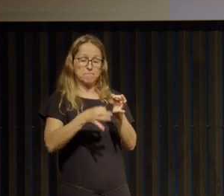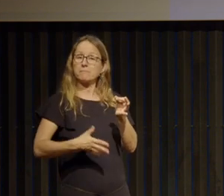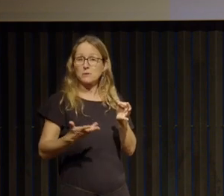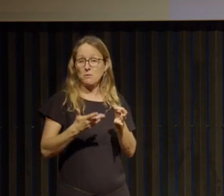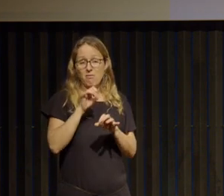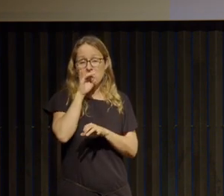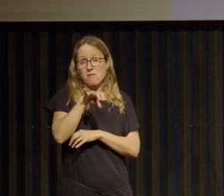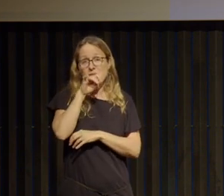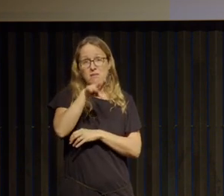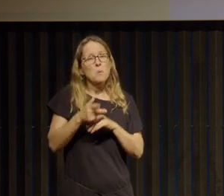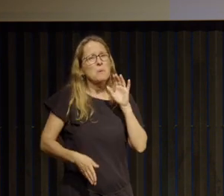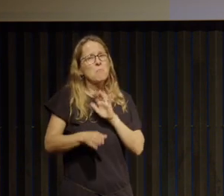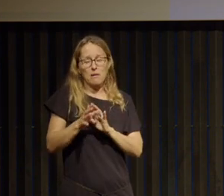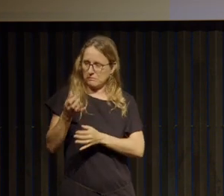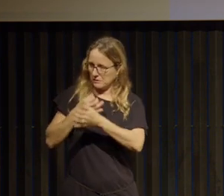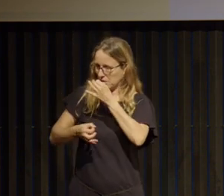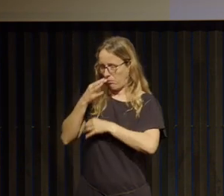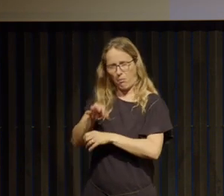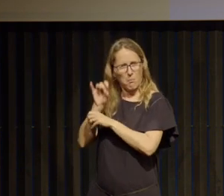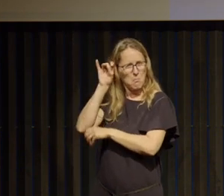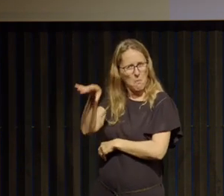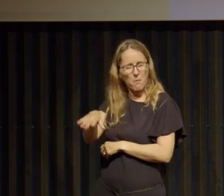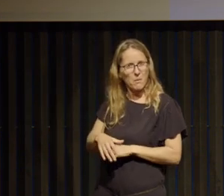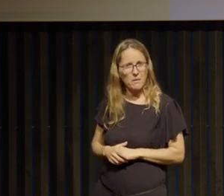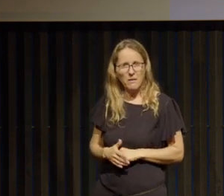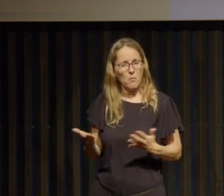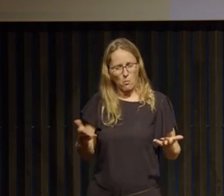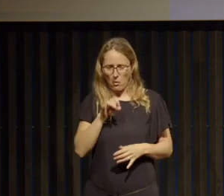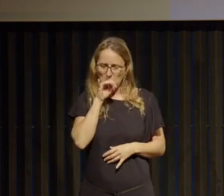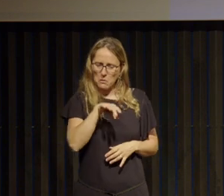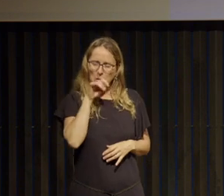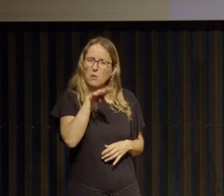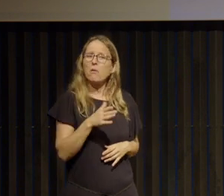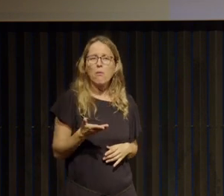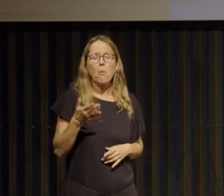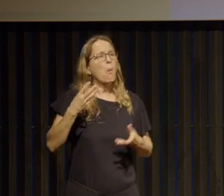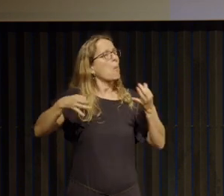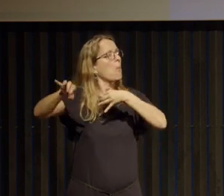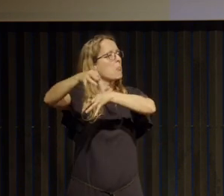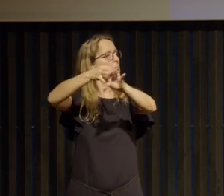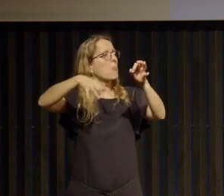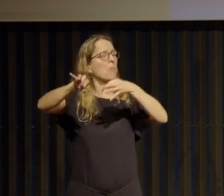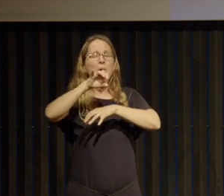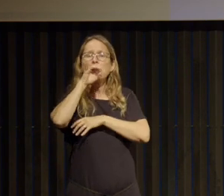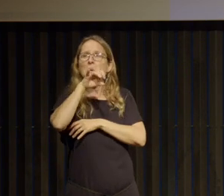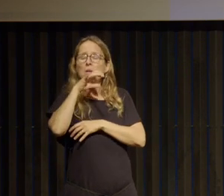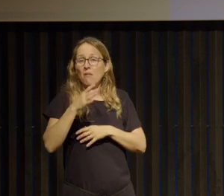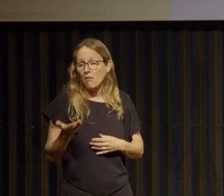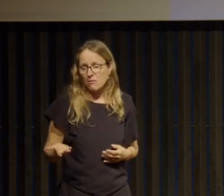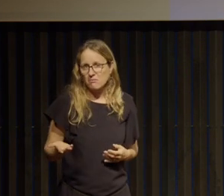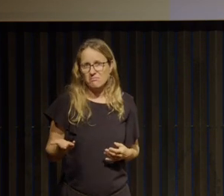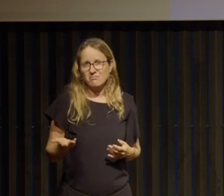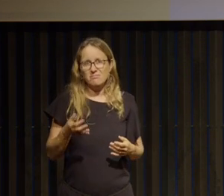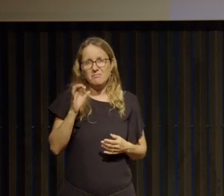'au départ j'ai un peu refusé parce que pour moi c'était une anorexie on en parlait un peu comme ça est